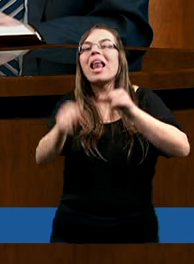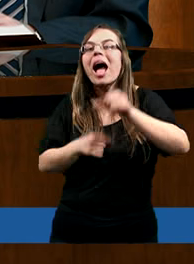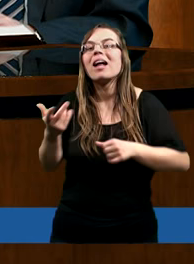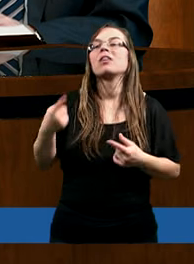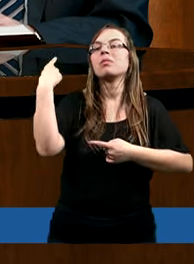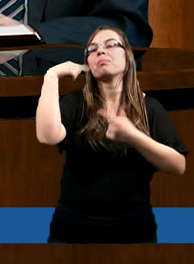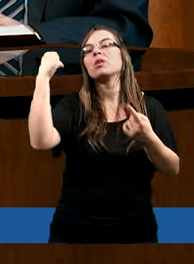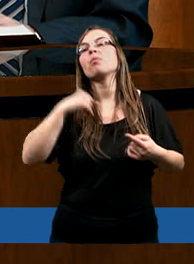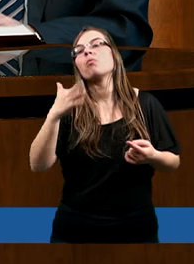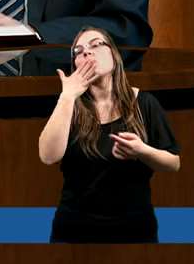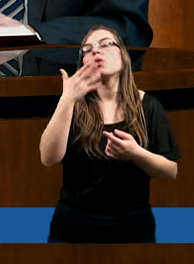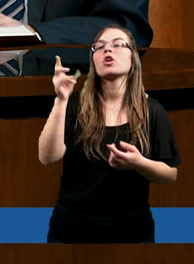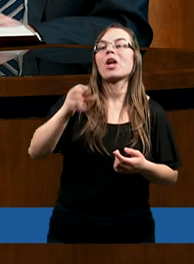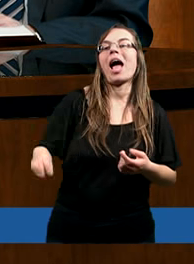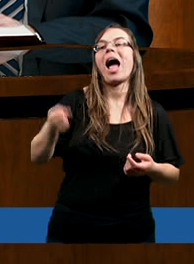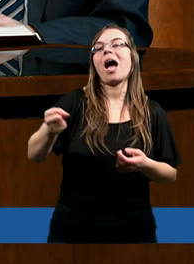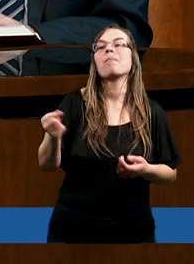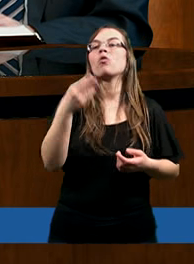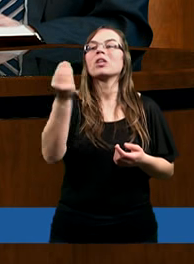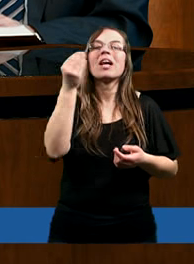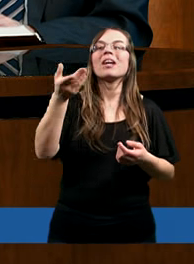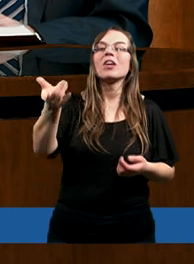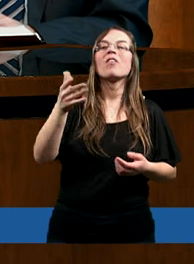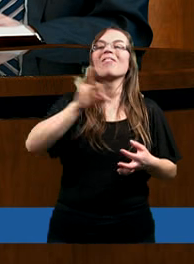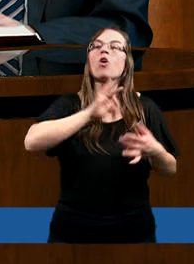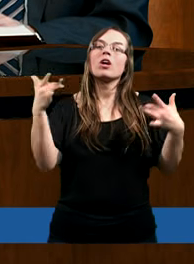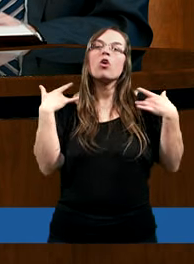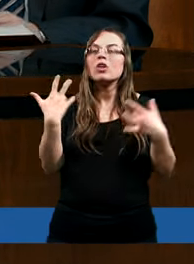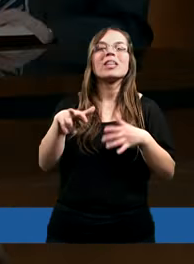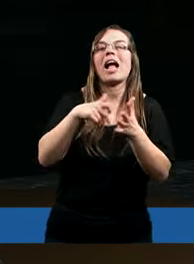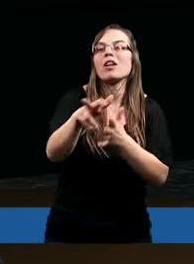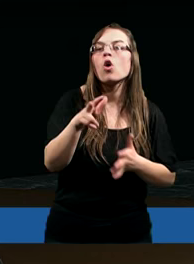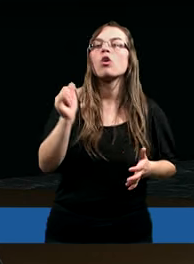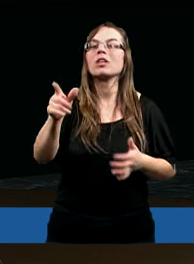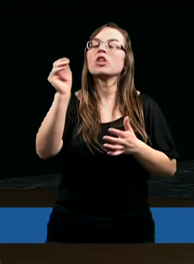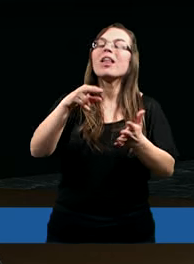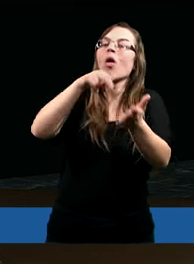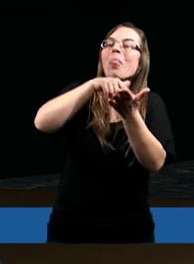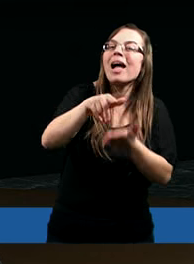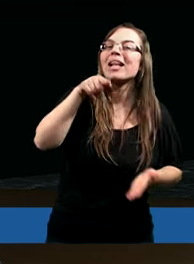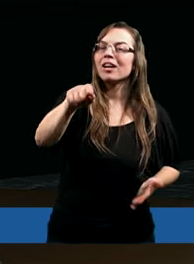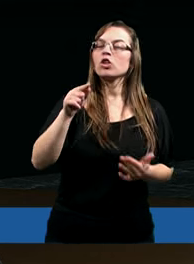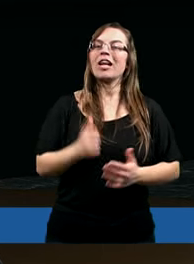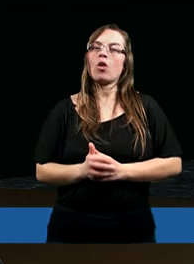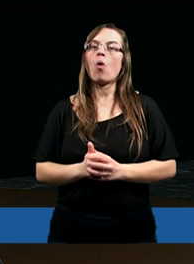powiedzmy sobie szczerze, że to apostołowie jeszcze myśleli za swojego życia, że to królestwo już nadejdzie.